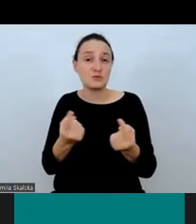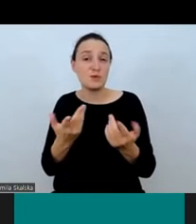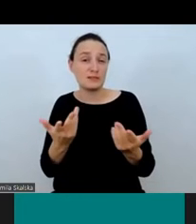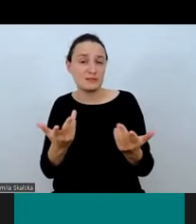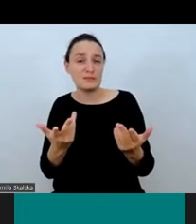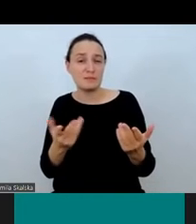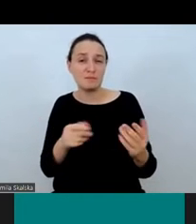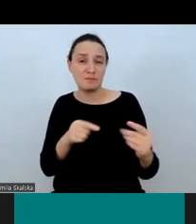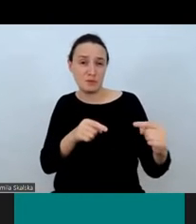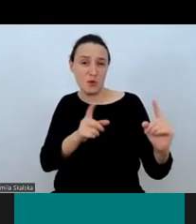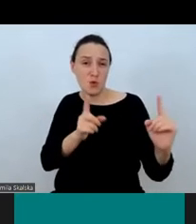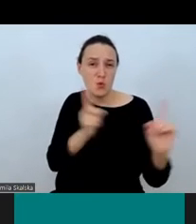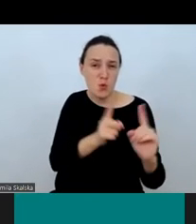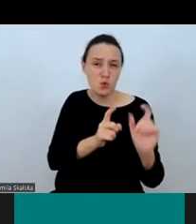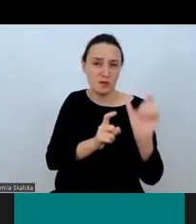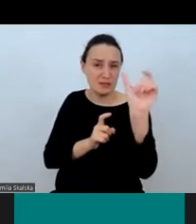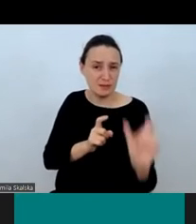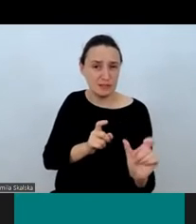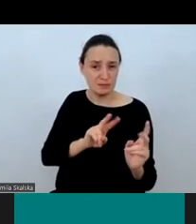są bardzo krótkie.